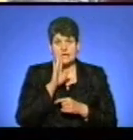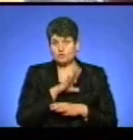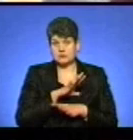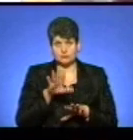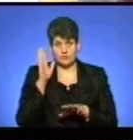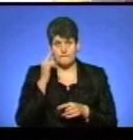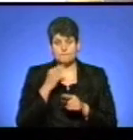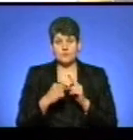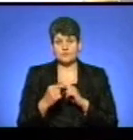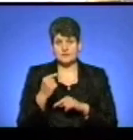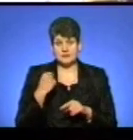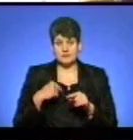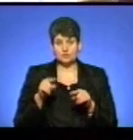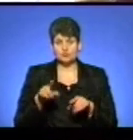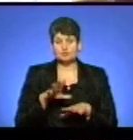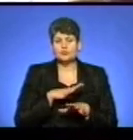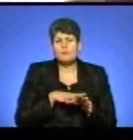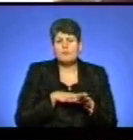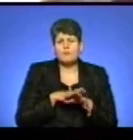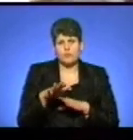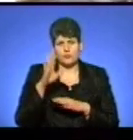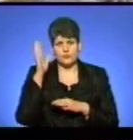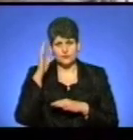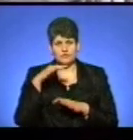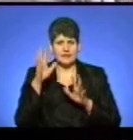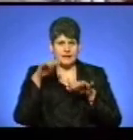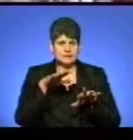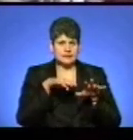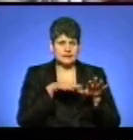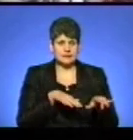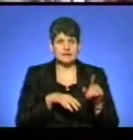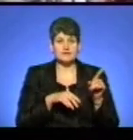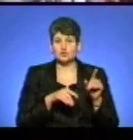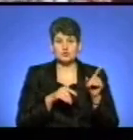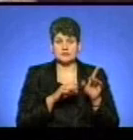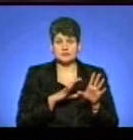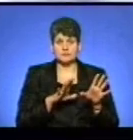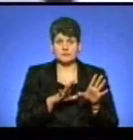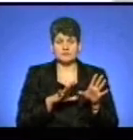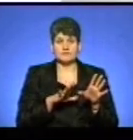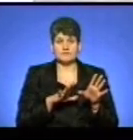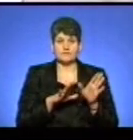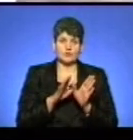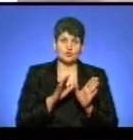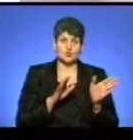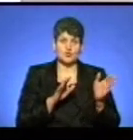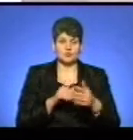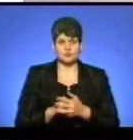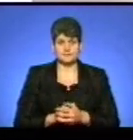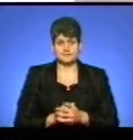води. Я вже вертався назад, а тут було води повно. Вона текла двіць, туди не текла, текла туди, в ту сторону.